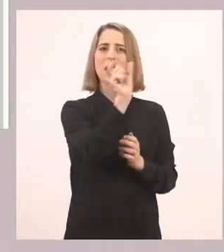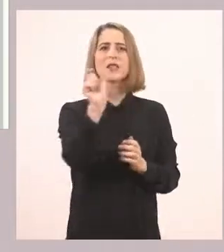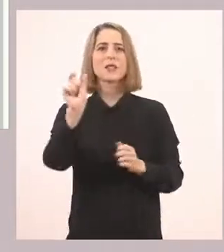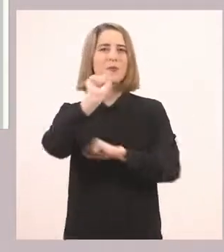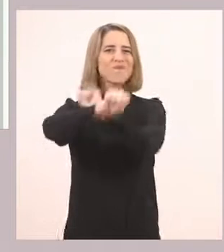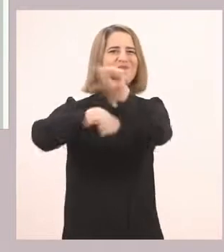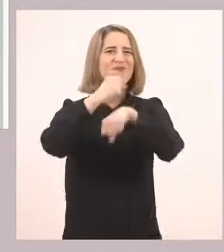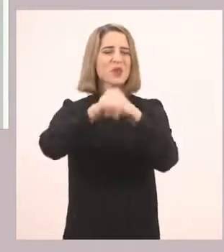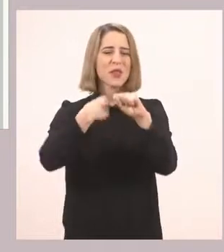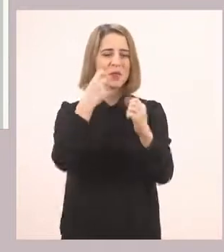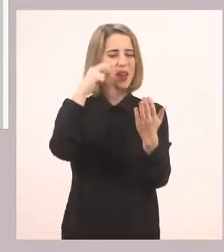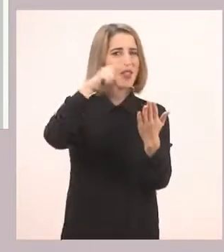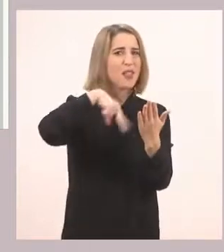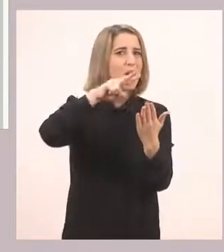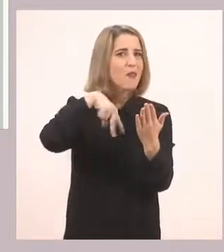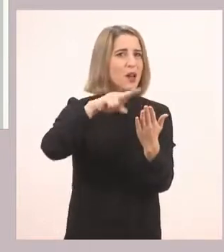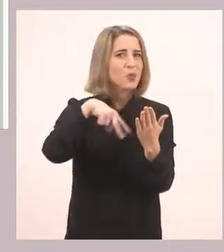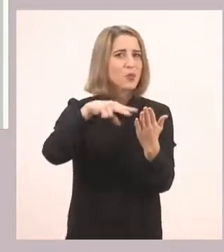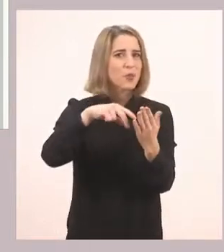προσπαθήσουμε να τις διαβάσουμε πρώτα τις λεξούλες.